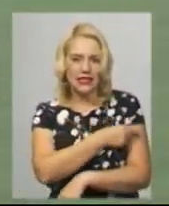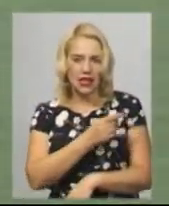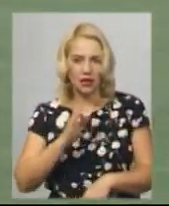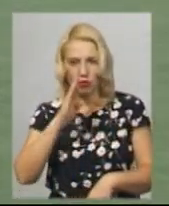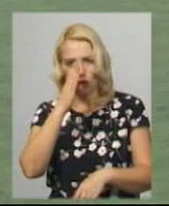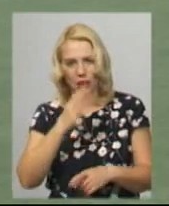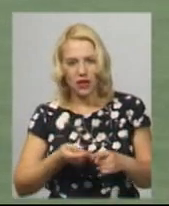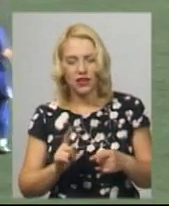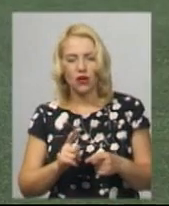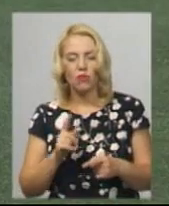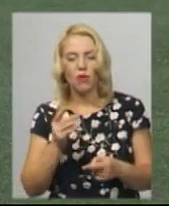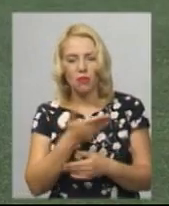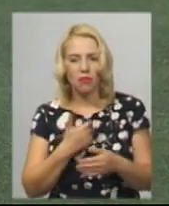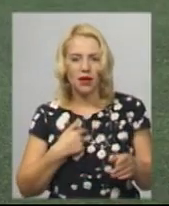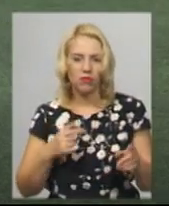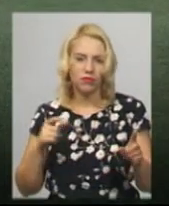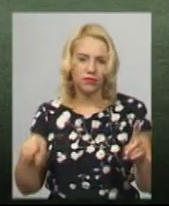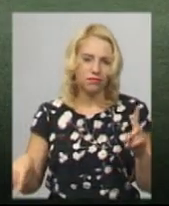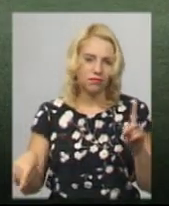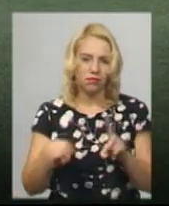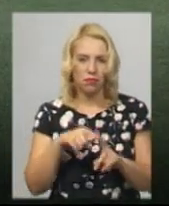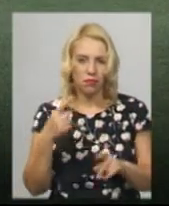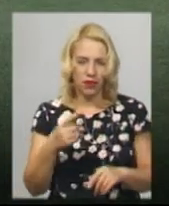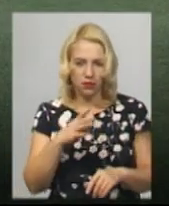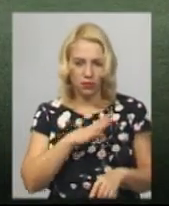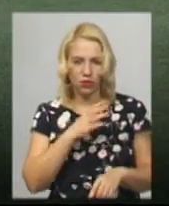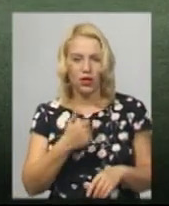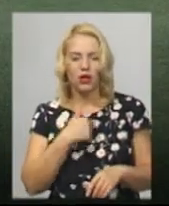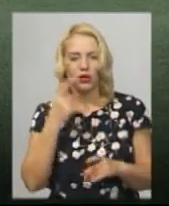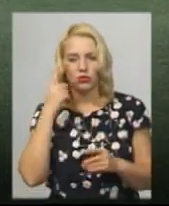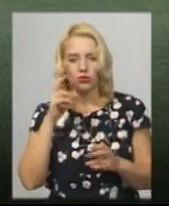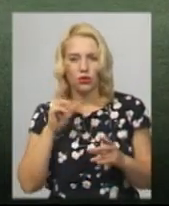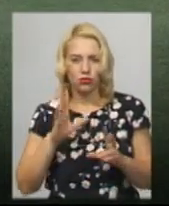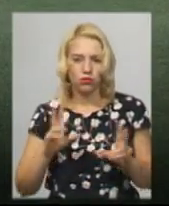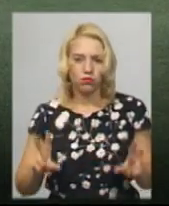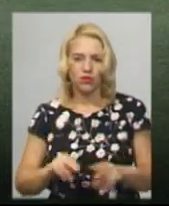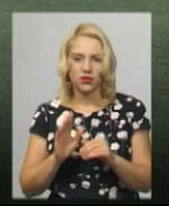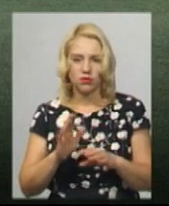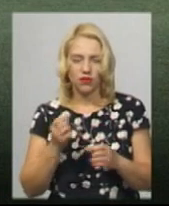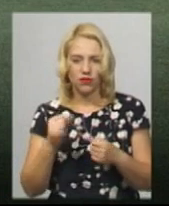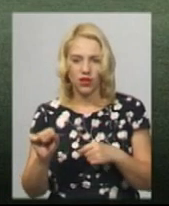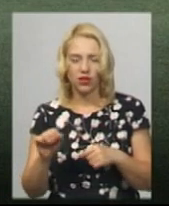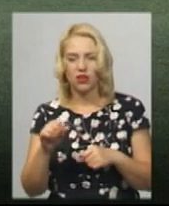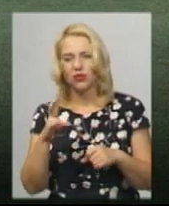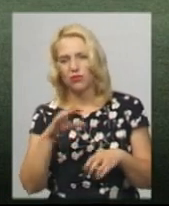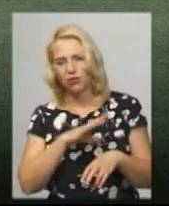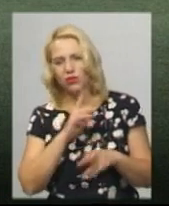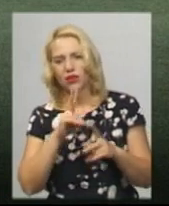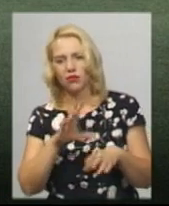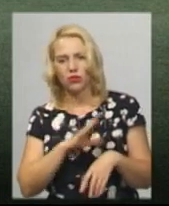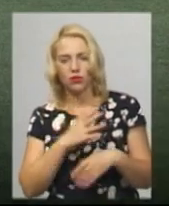Ми забили першими. Ми думали, що десь нам більше повезе і виграємо. Ну, так було, як було.